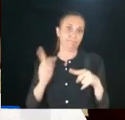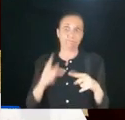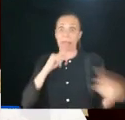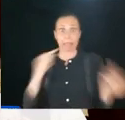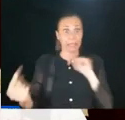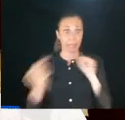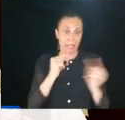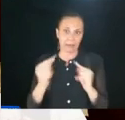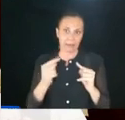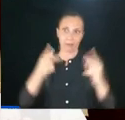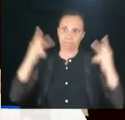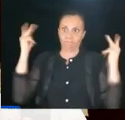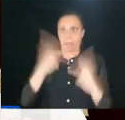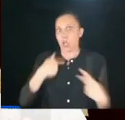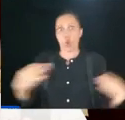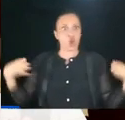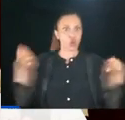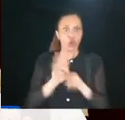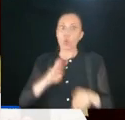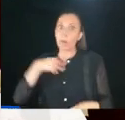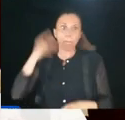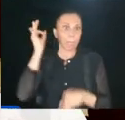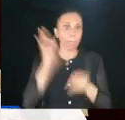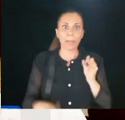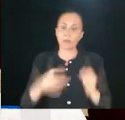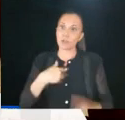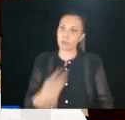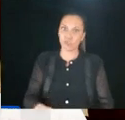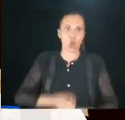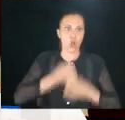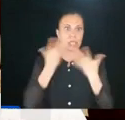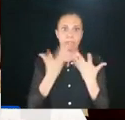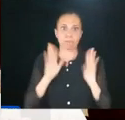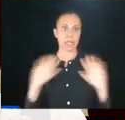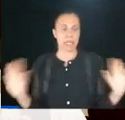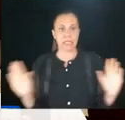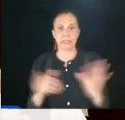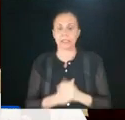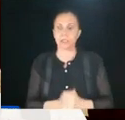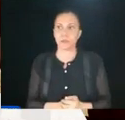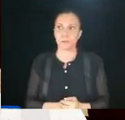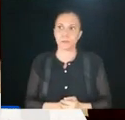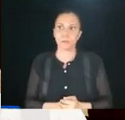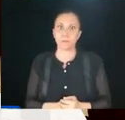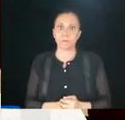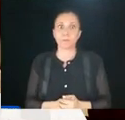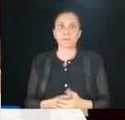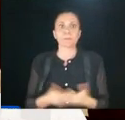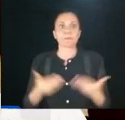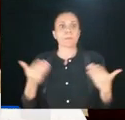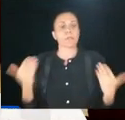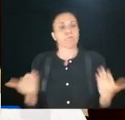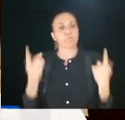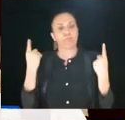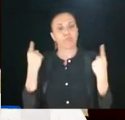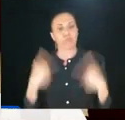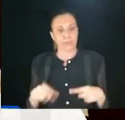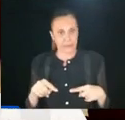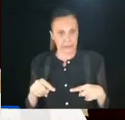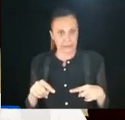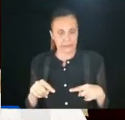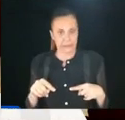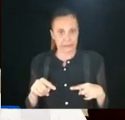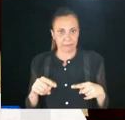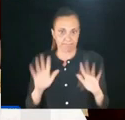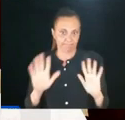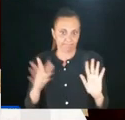essere praticamente il dibattito, beh, lo chiudiamo subito, nel senso, io mi sono espresso in questo senso. Quindi questo